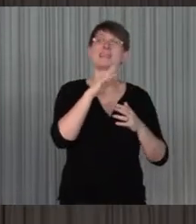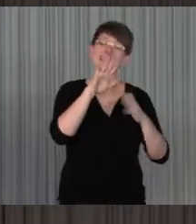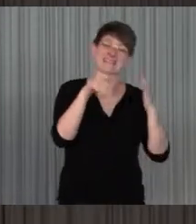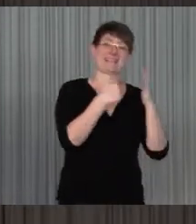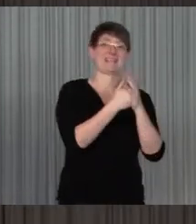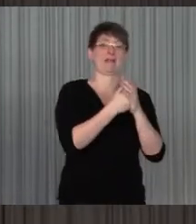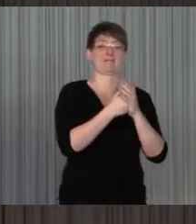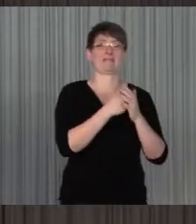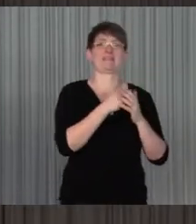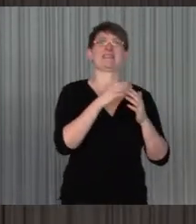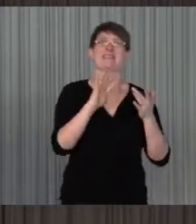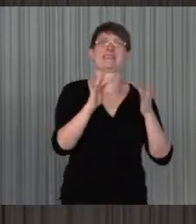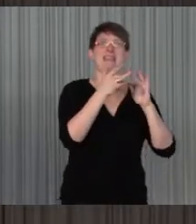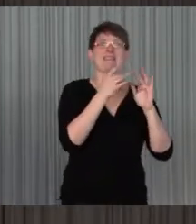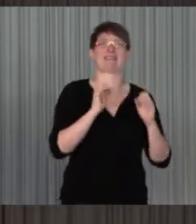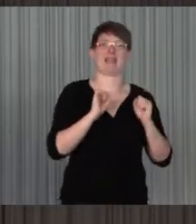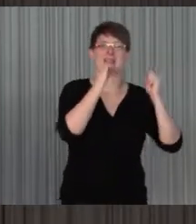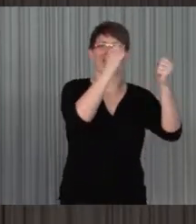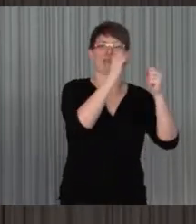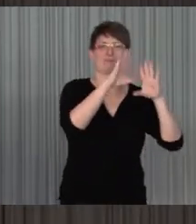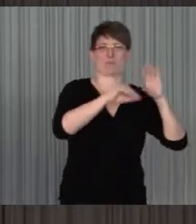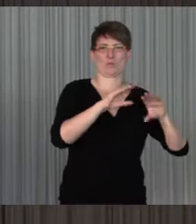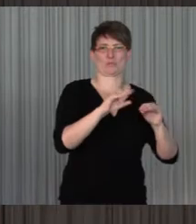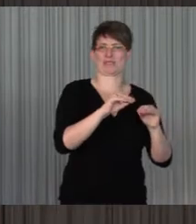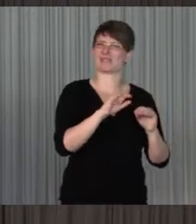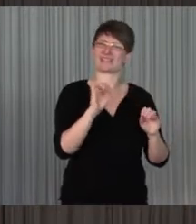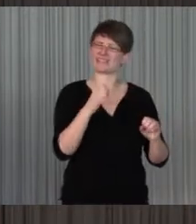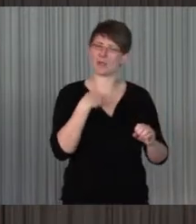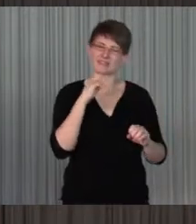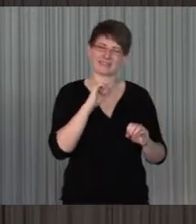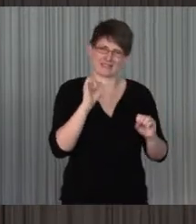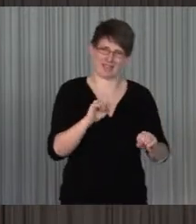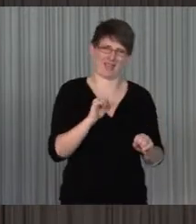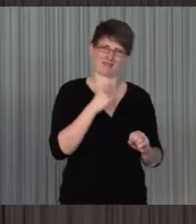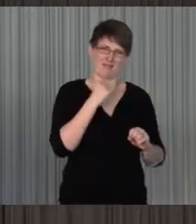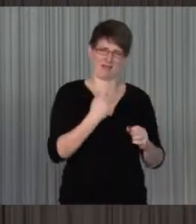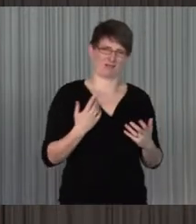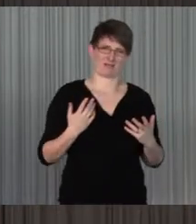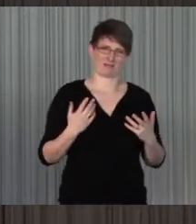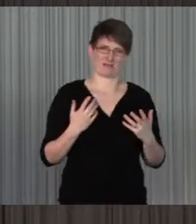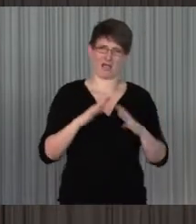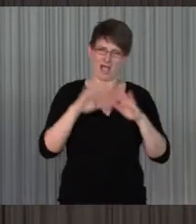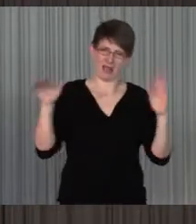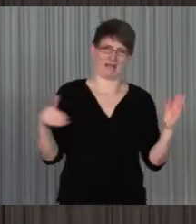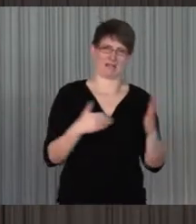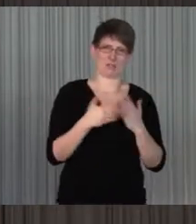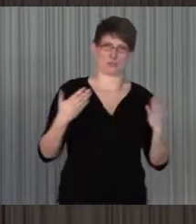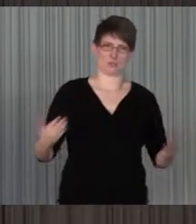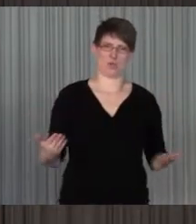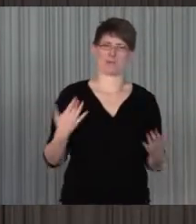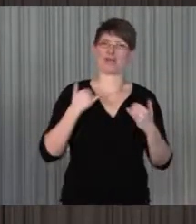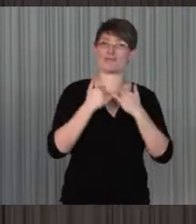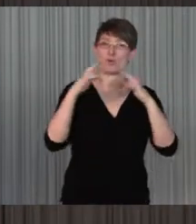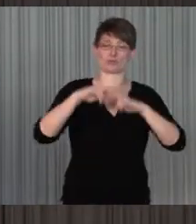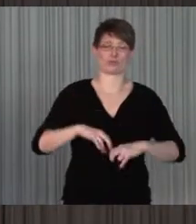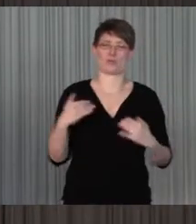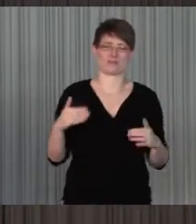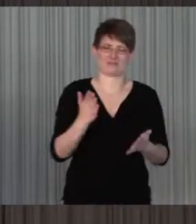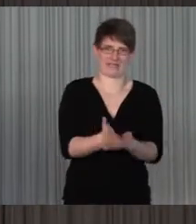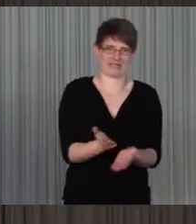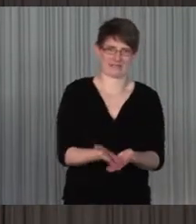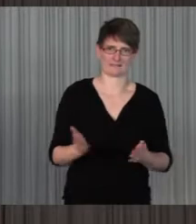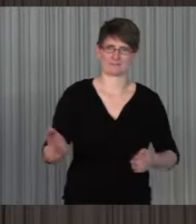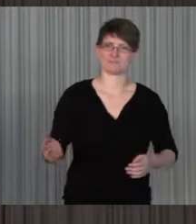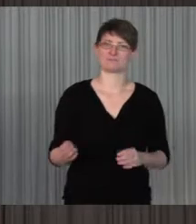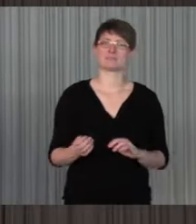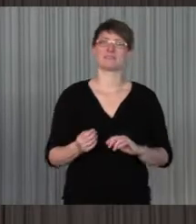insgesamt sehr aktiv das Internet, das glaube ich nicht, dass man das so sagen kann, aber das steht auch noch aus. Und der zweite Punkt, der